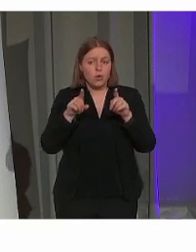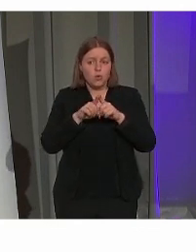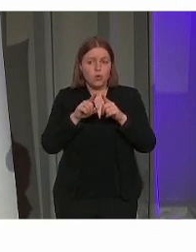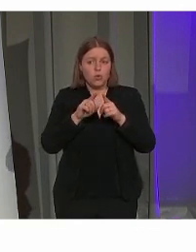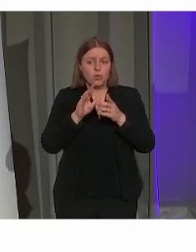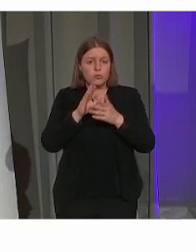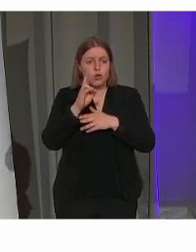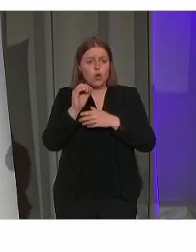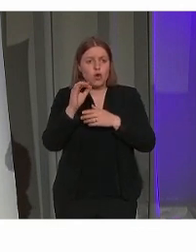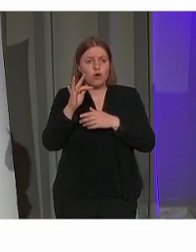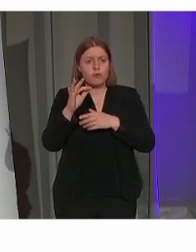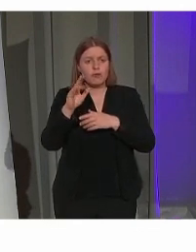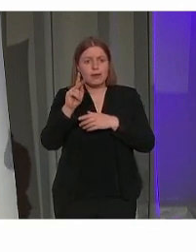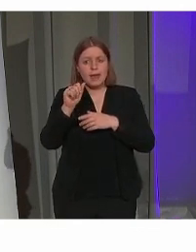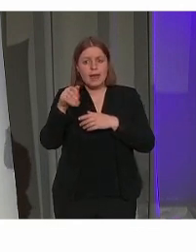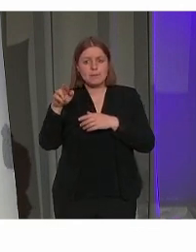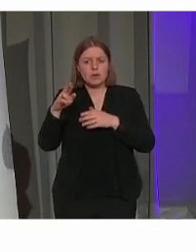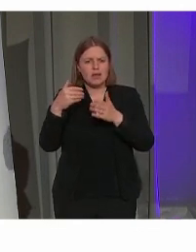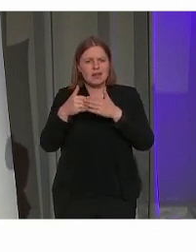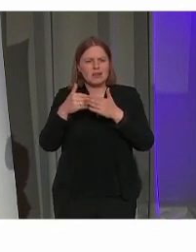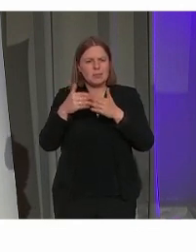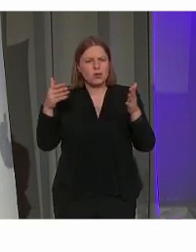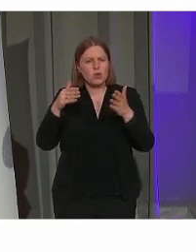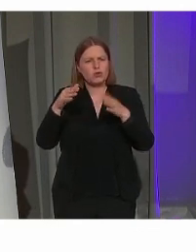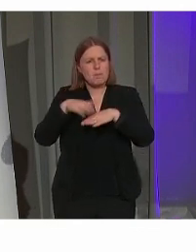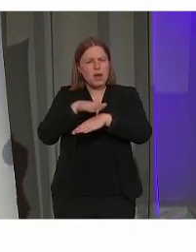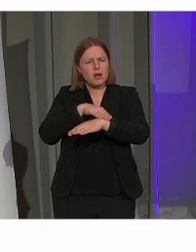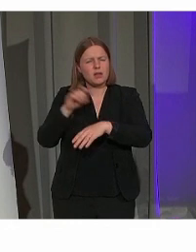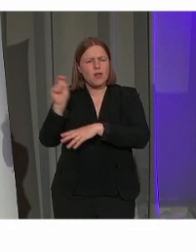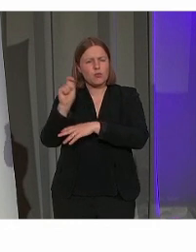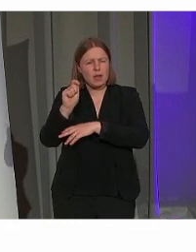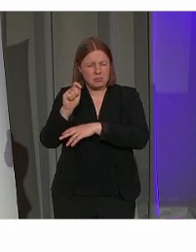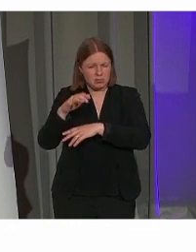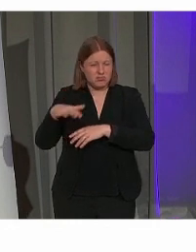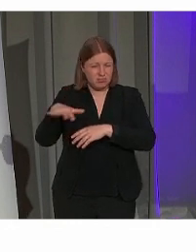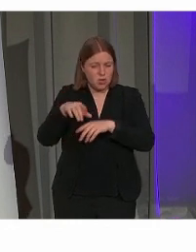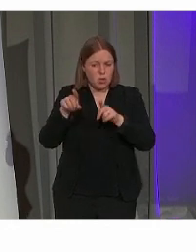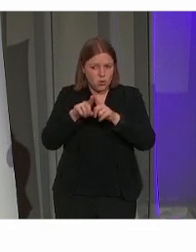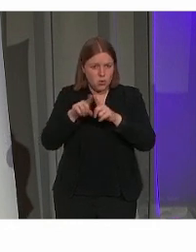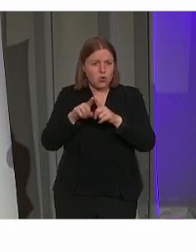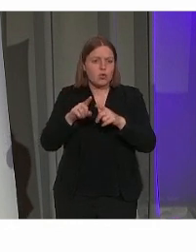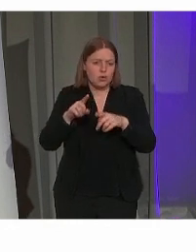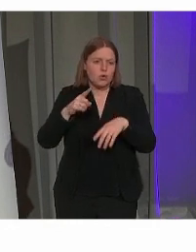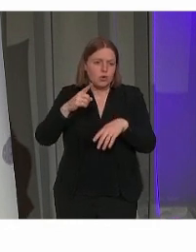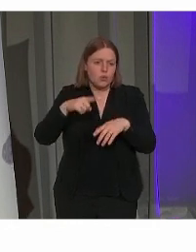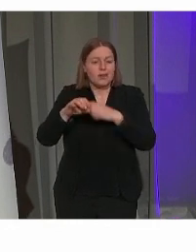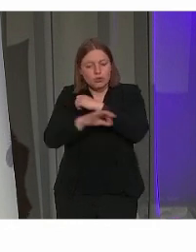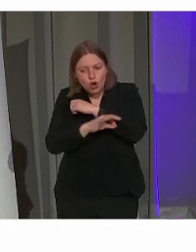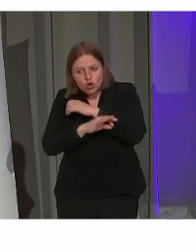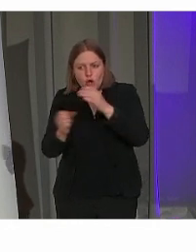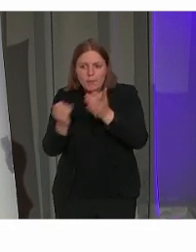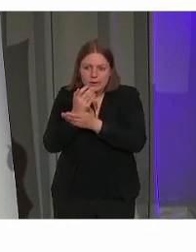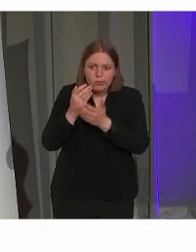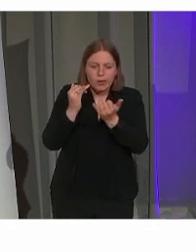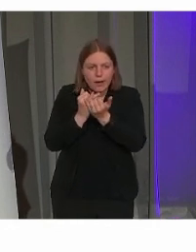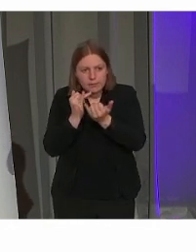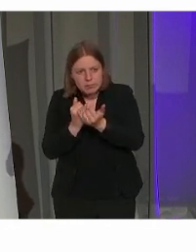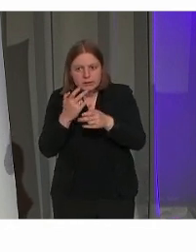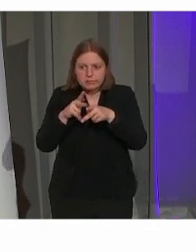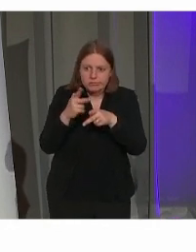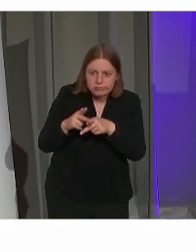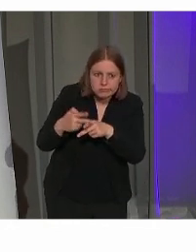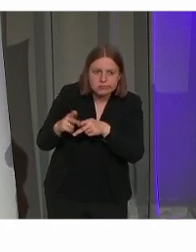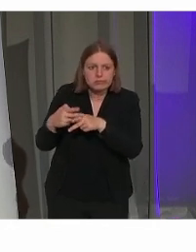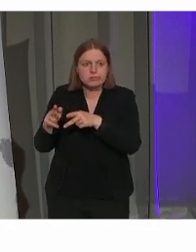in de Hofkamer. Dat is de locatie vlak bij de Grote Marktcentrum Antwerpen. Daar hebben we wel heraanleg gedaan van de tuin. Hebben we gezorgd dat dat een